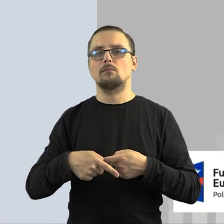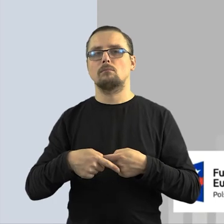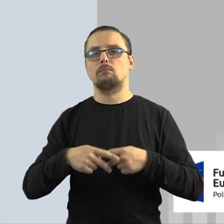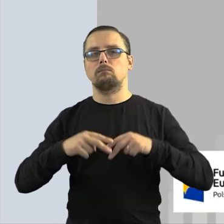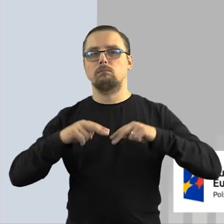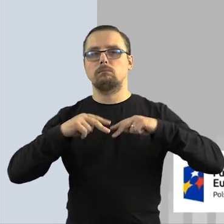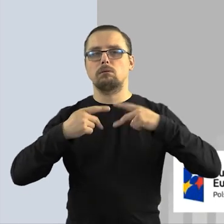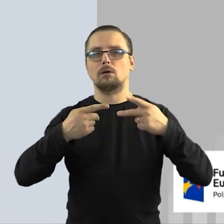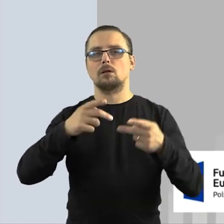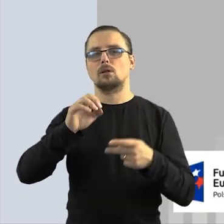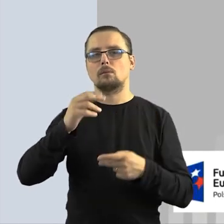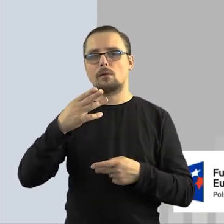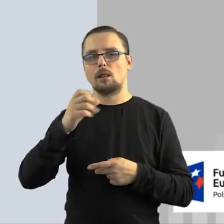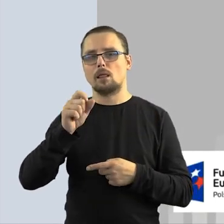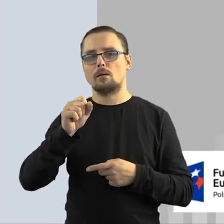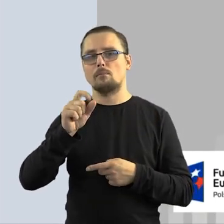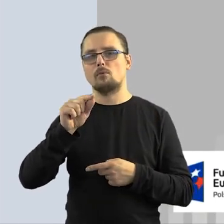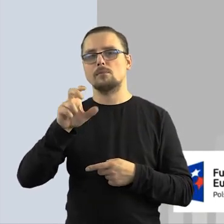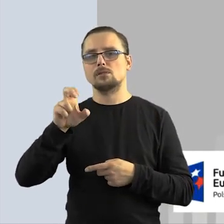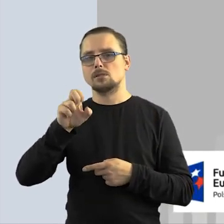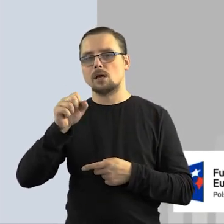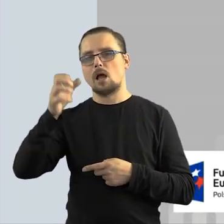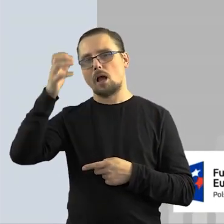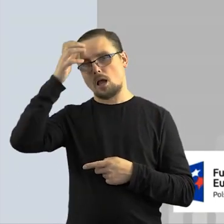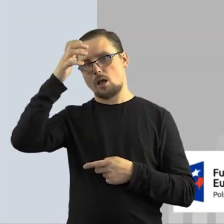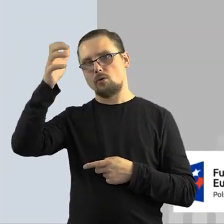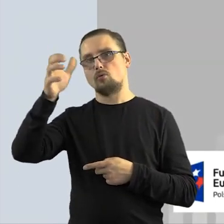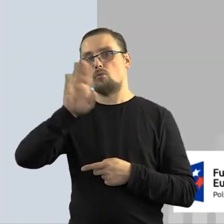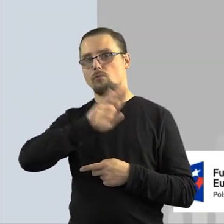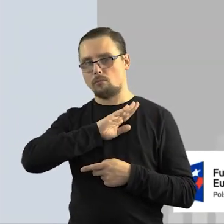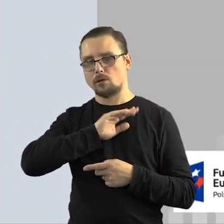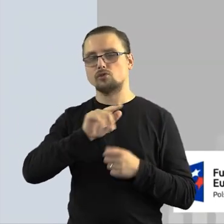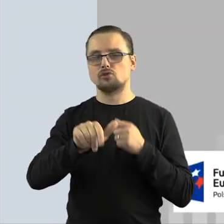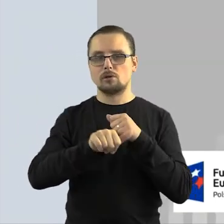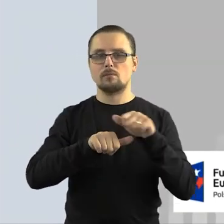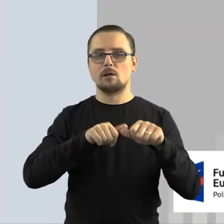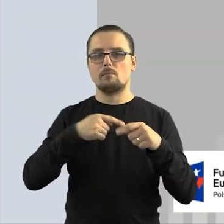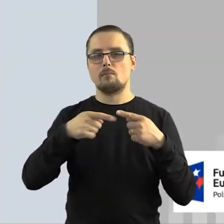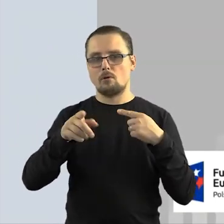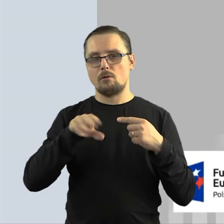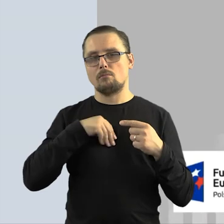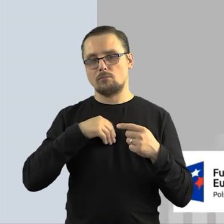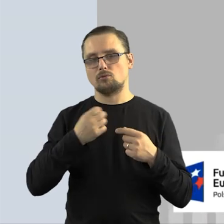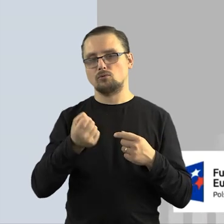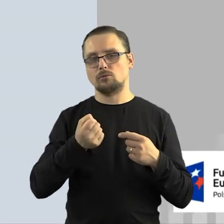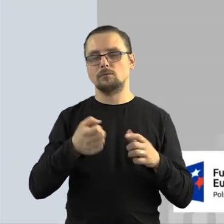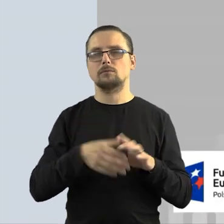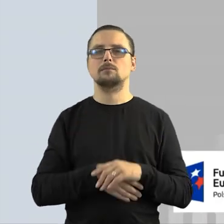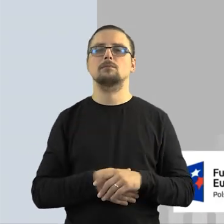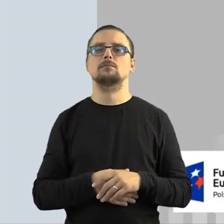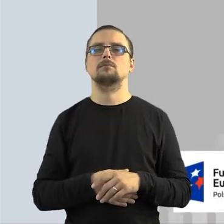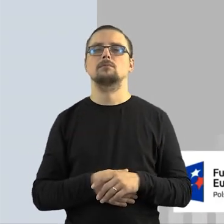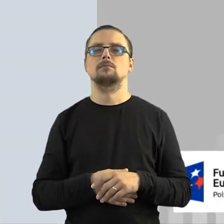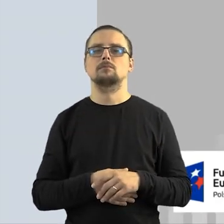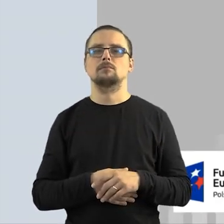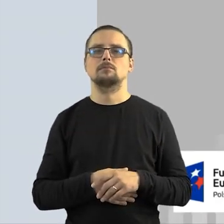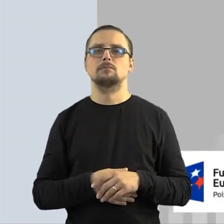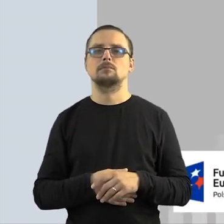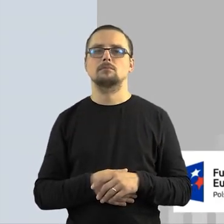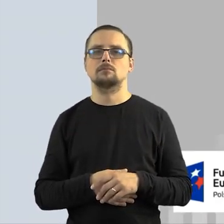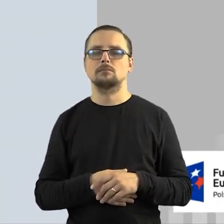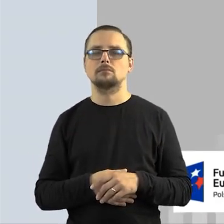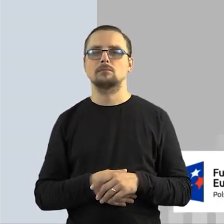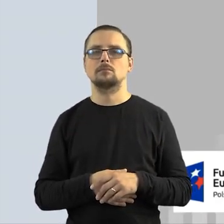ciągłe, to znowu one przechodzą do domeny publicznej w momencie śmierci twórcy, jakby 70 lat po śmierci